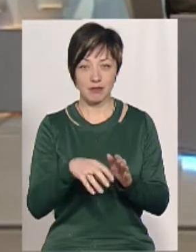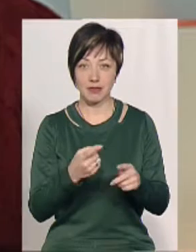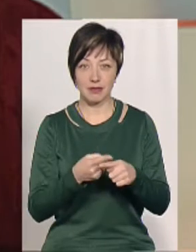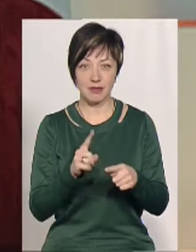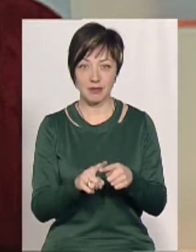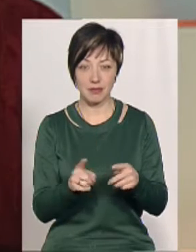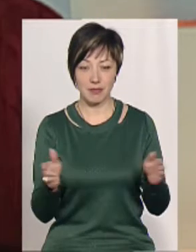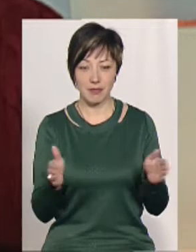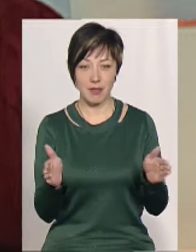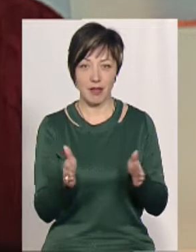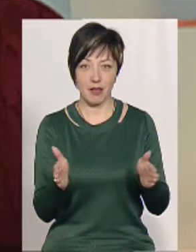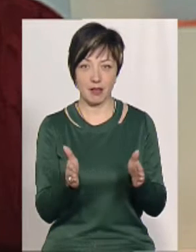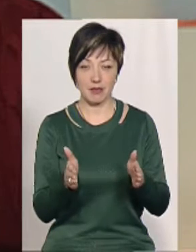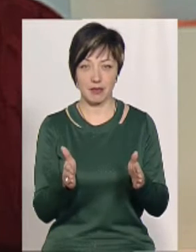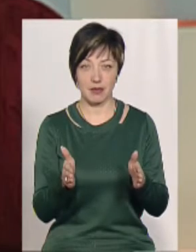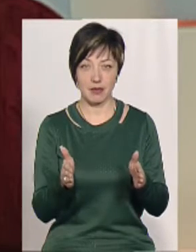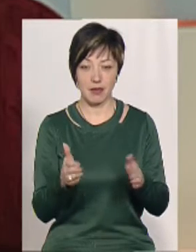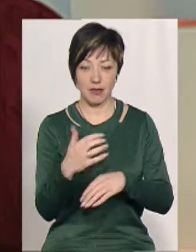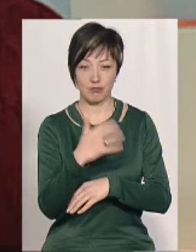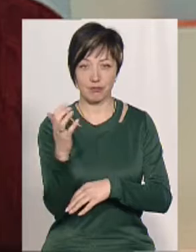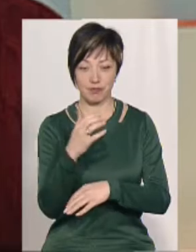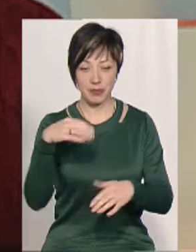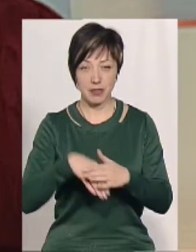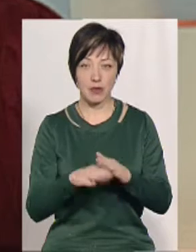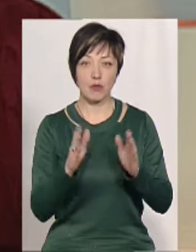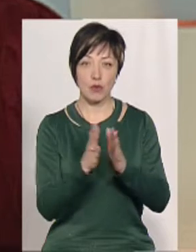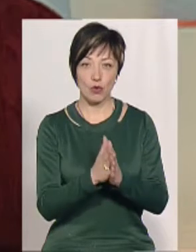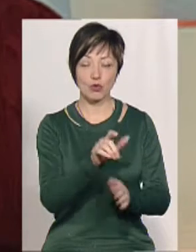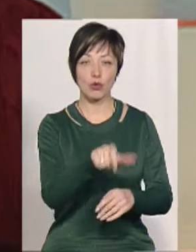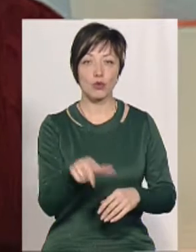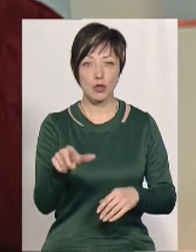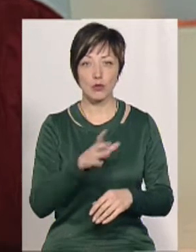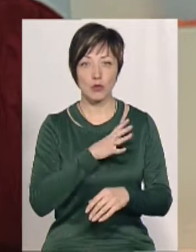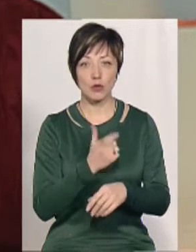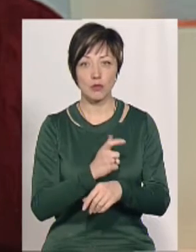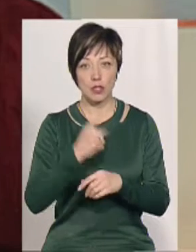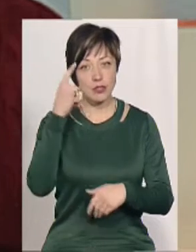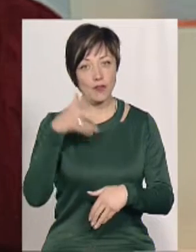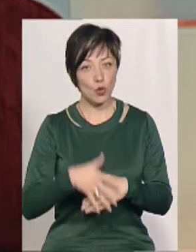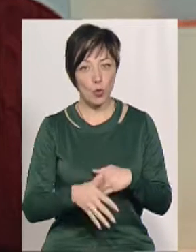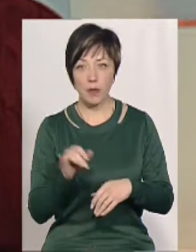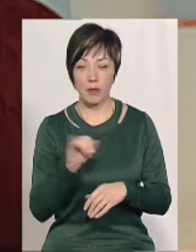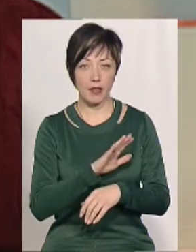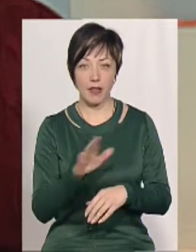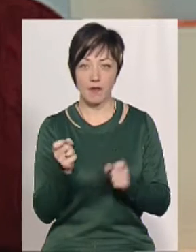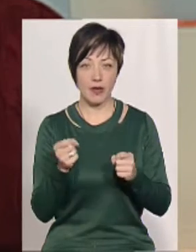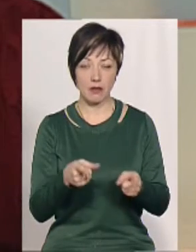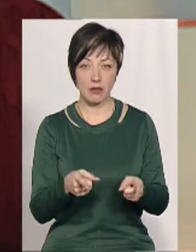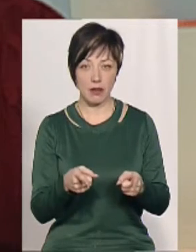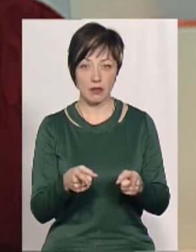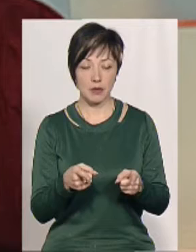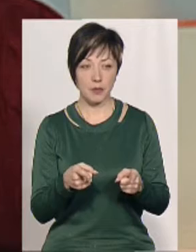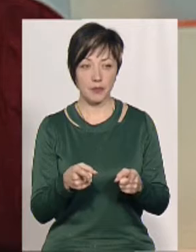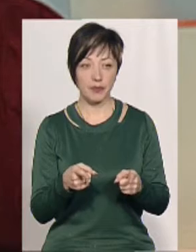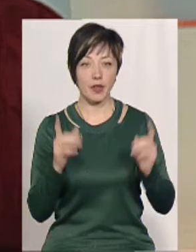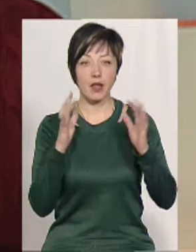при тому, що вхід не дуже і великий. Тому я хочу ще раз закликати мешканців бути більш свідомими і не викидати